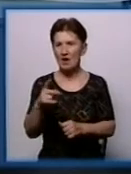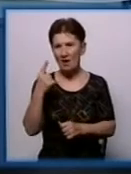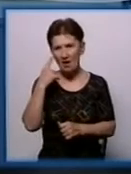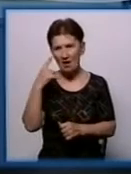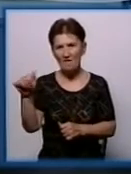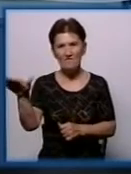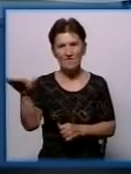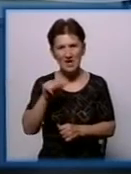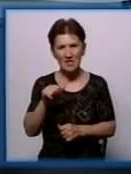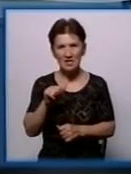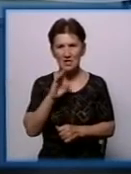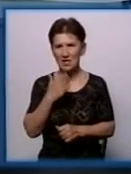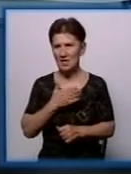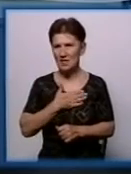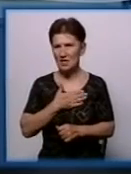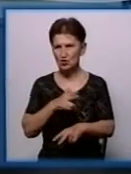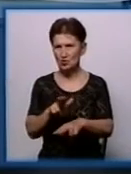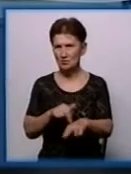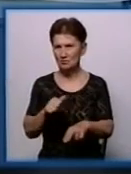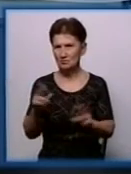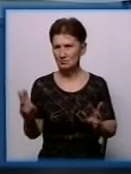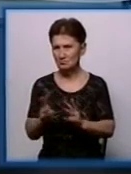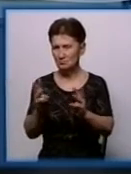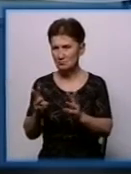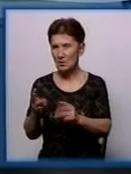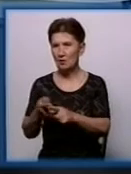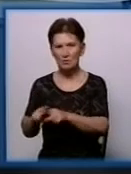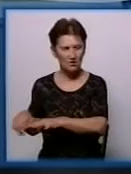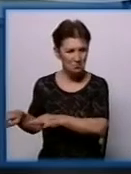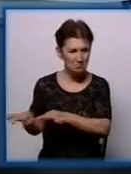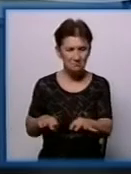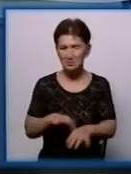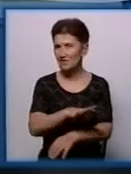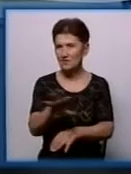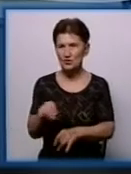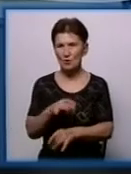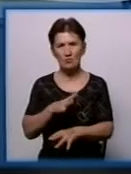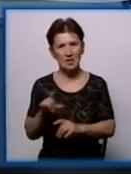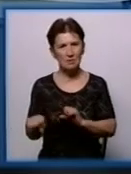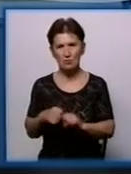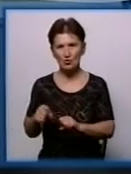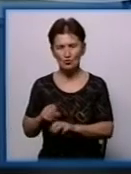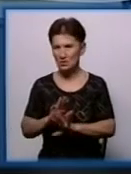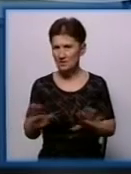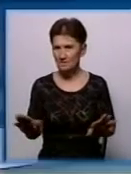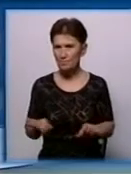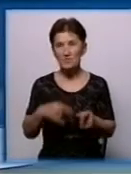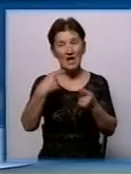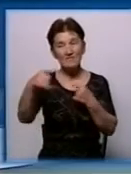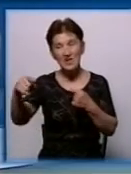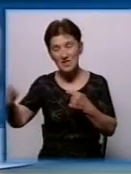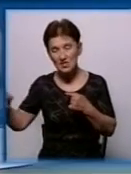на допомогу наші підрозділи. Тому тут більш конструктивні елементи було порушення. В інших об'єктах, навпаки,